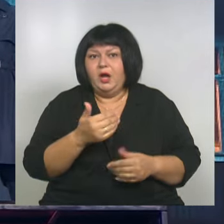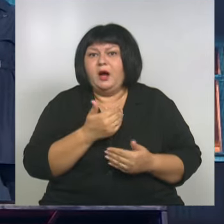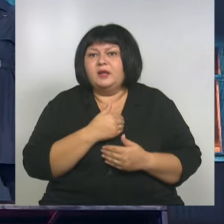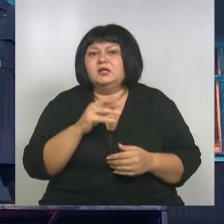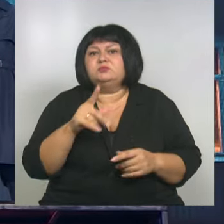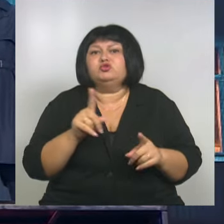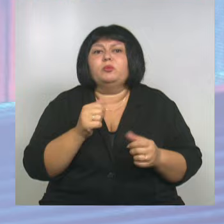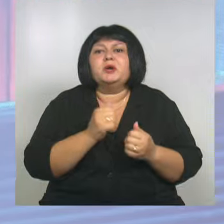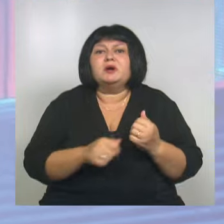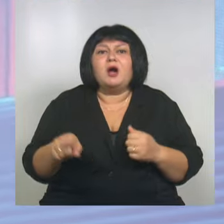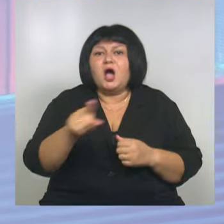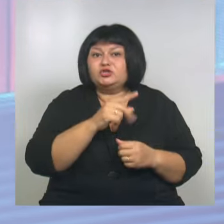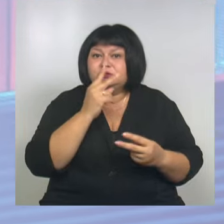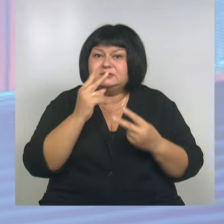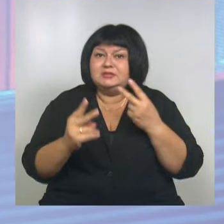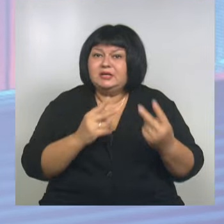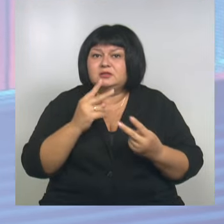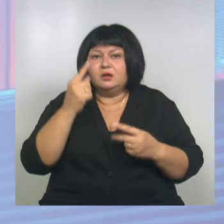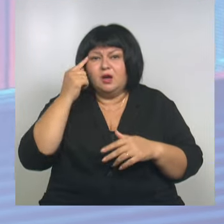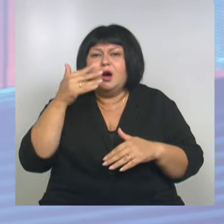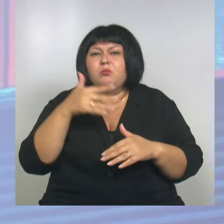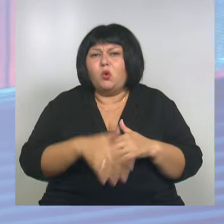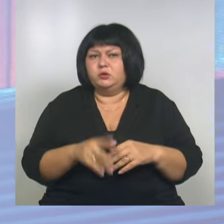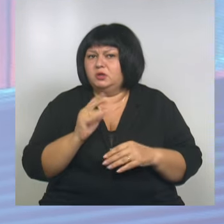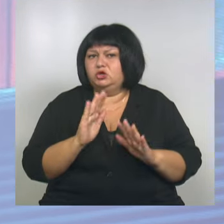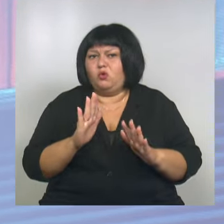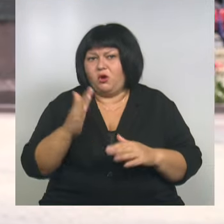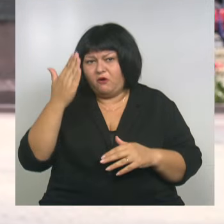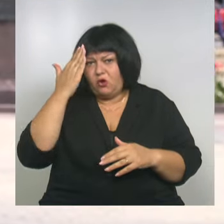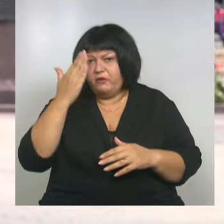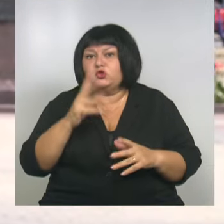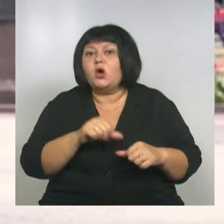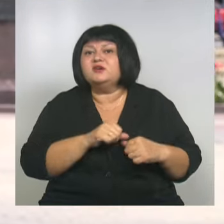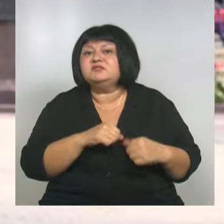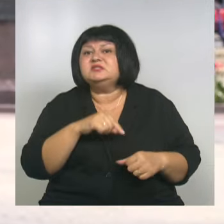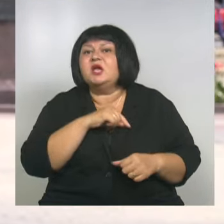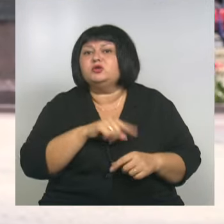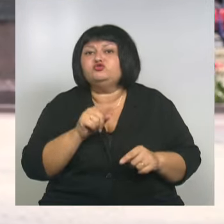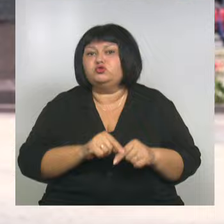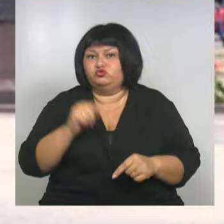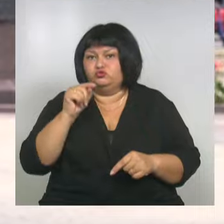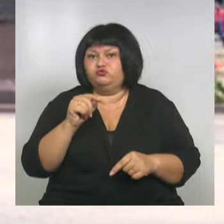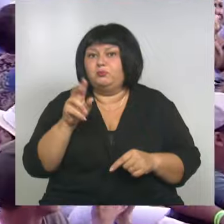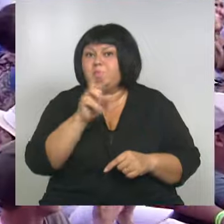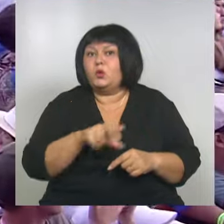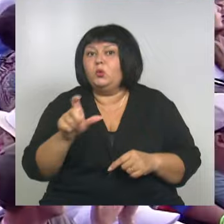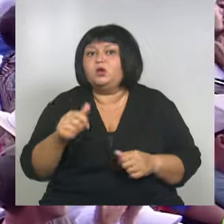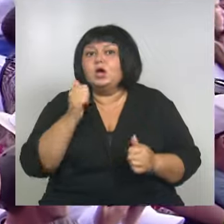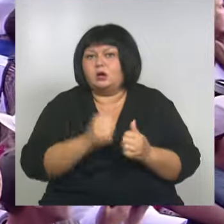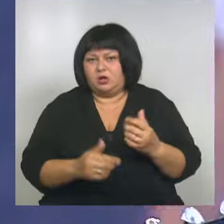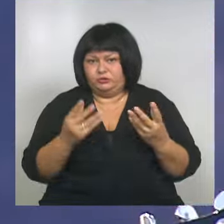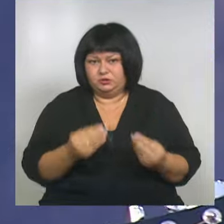каждый зритель понял не только в голове, но и в сердце, что чувствуют белгородцы каждый день.